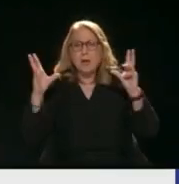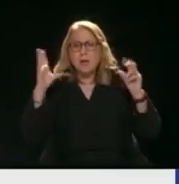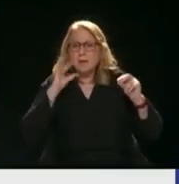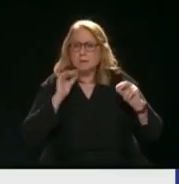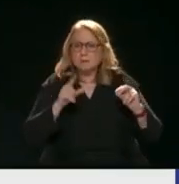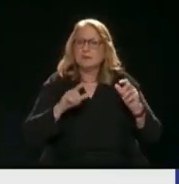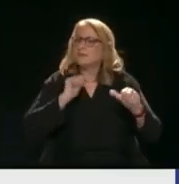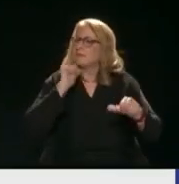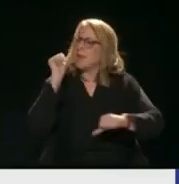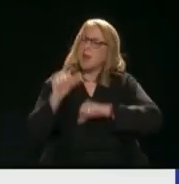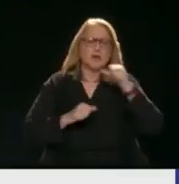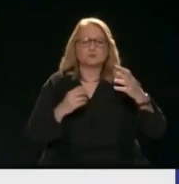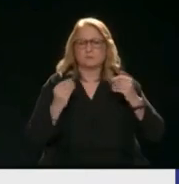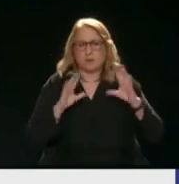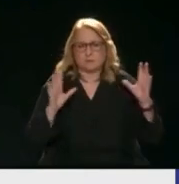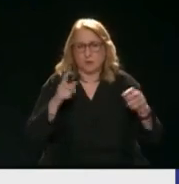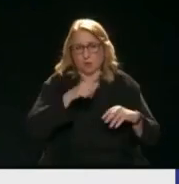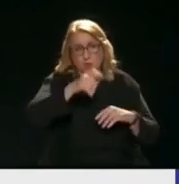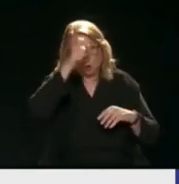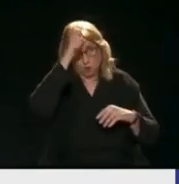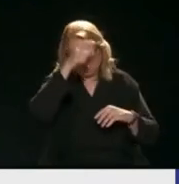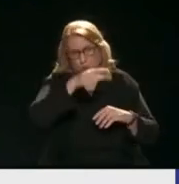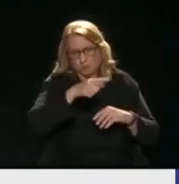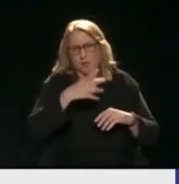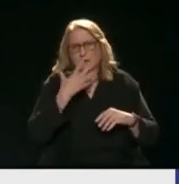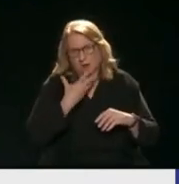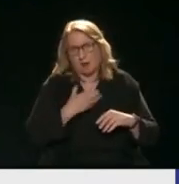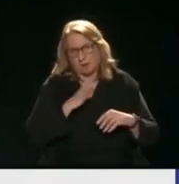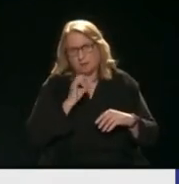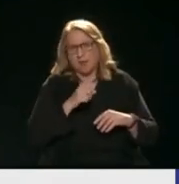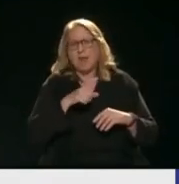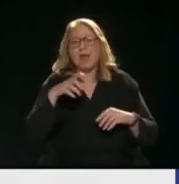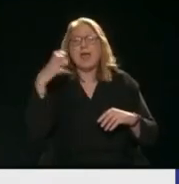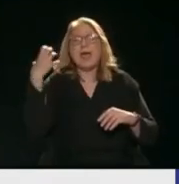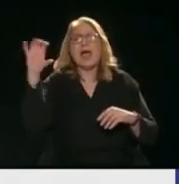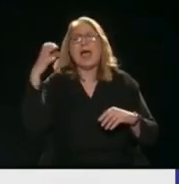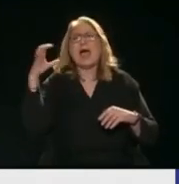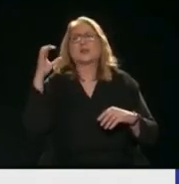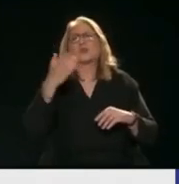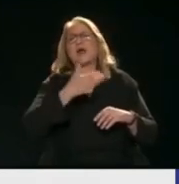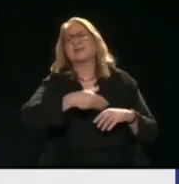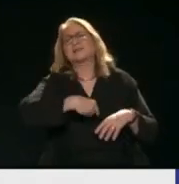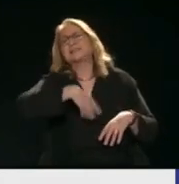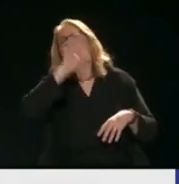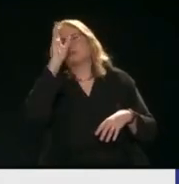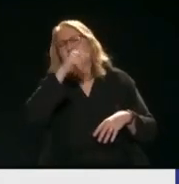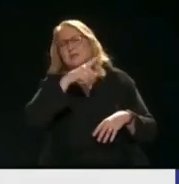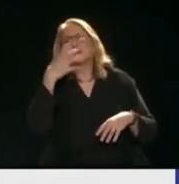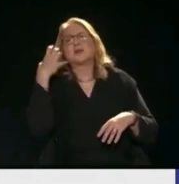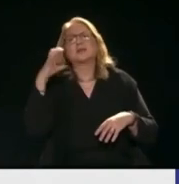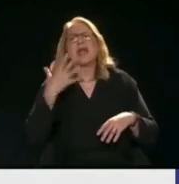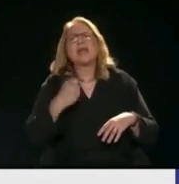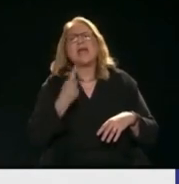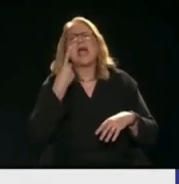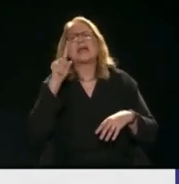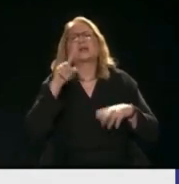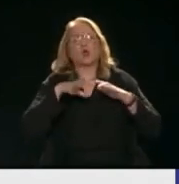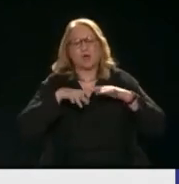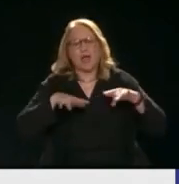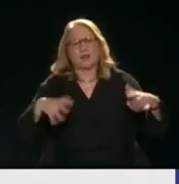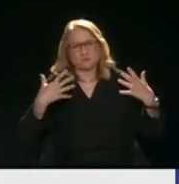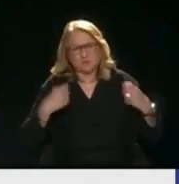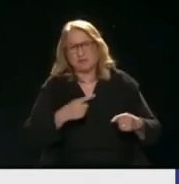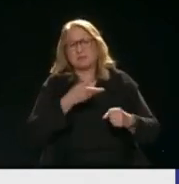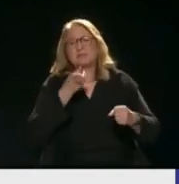πολυσύνθετα τα πράγματα Με την Τουρκία Τα συμφέροντα δεν είναι Το εντρογάνο Ο οποίος έχει 100 καρκίνους Και πεθαίνει Ούτε των ανθρώπων στην